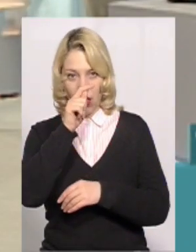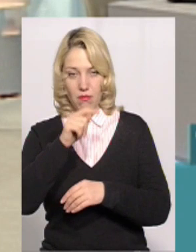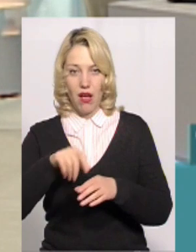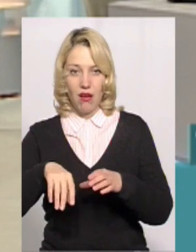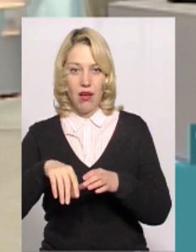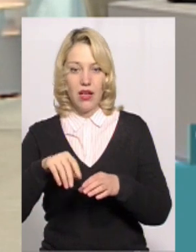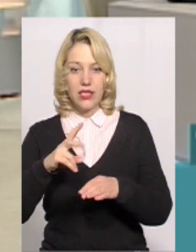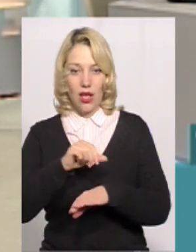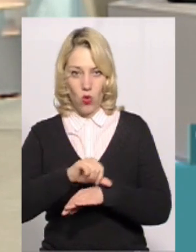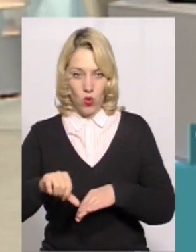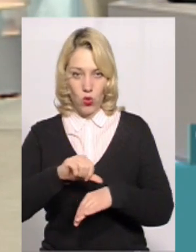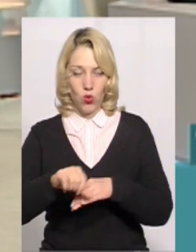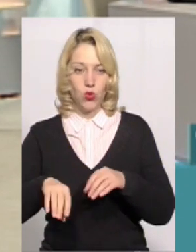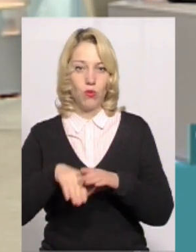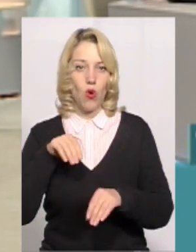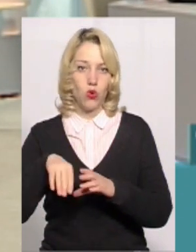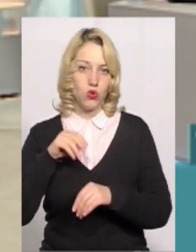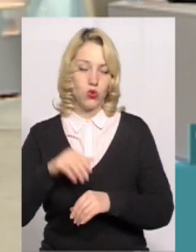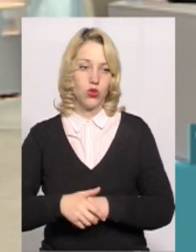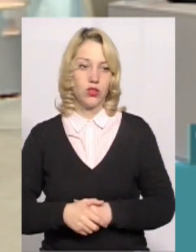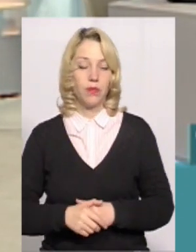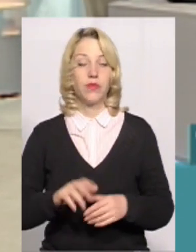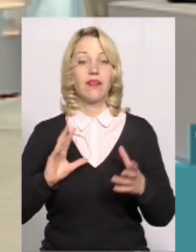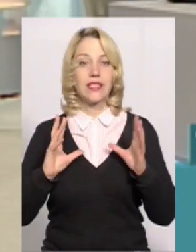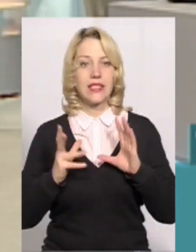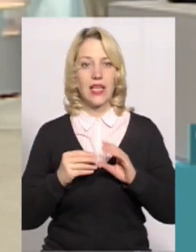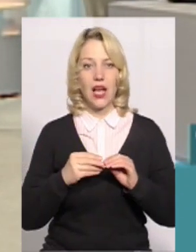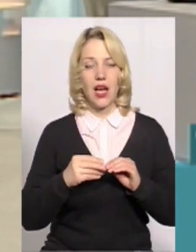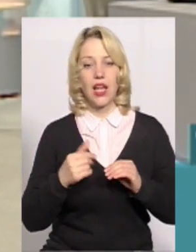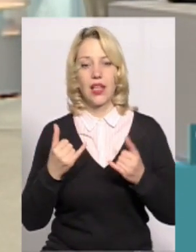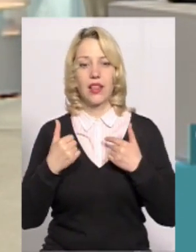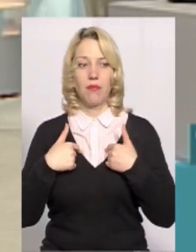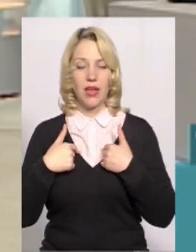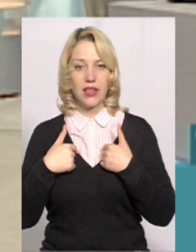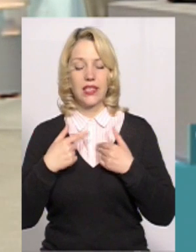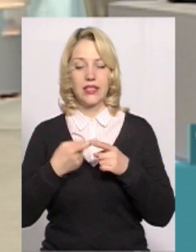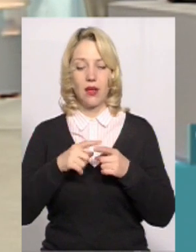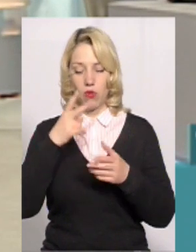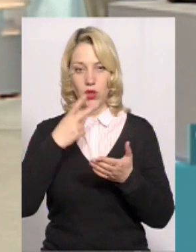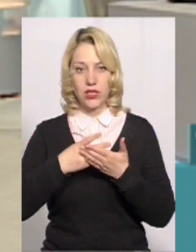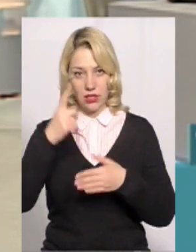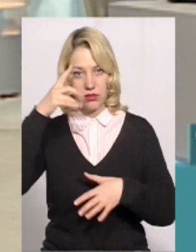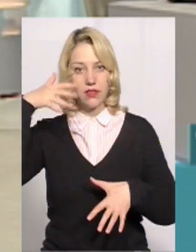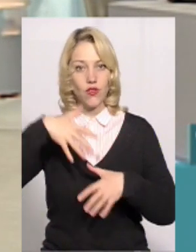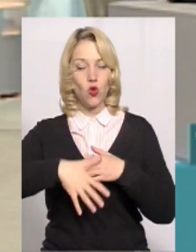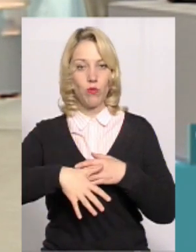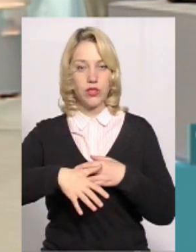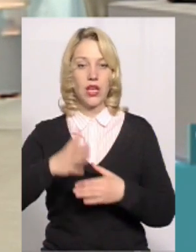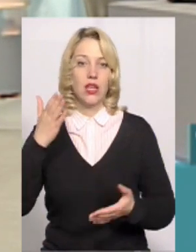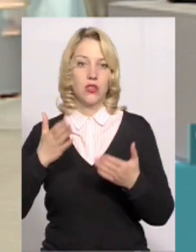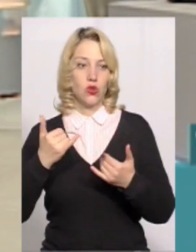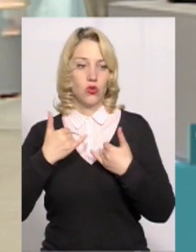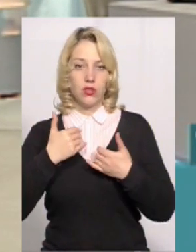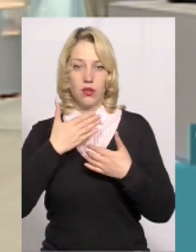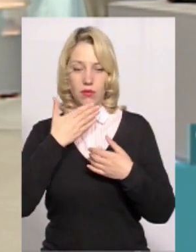там активніші, ніж голосували в першому турі. Пані Альона. Ну, взагалі, для мене це показник свідомості, звичайно, якщо в нас немає таких